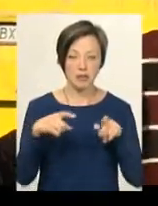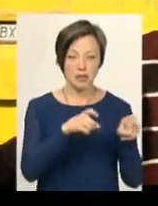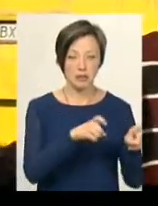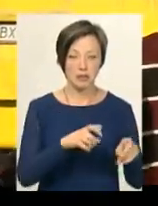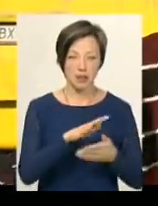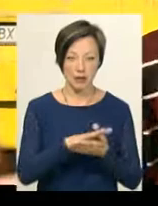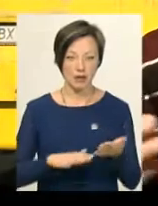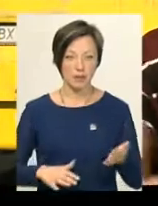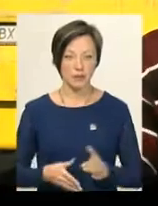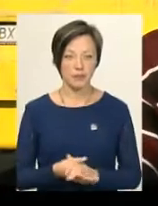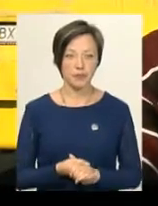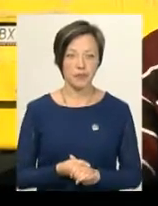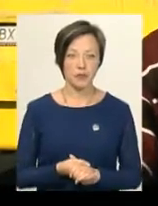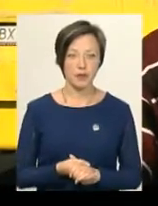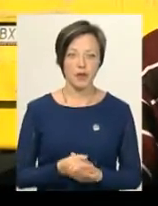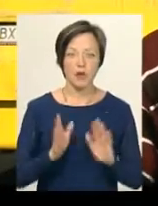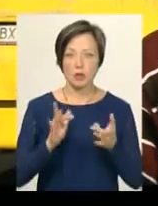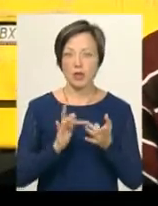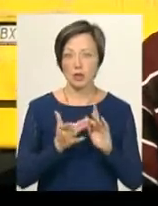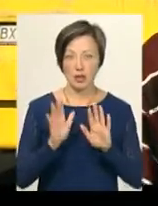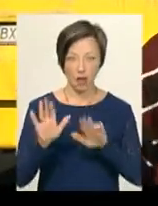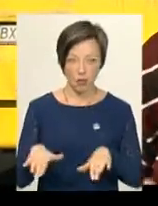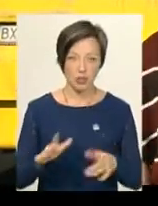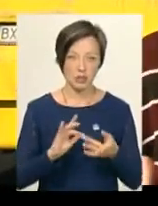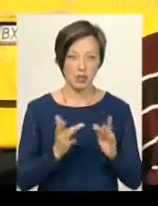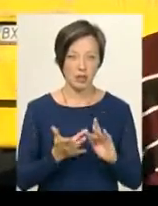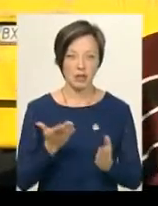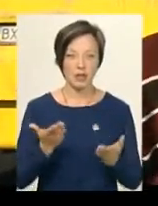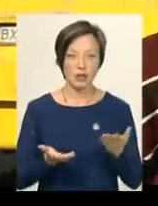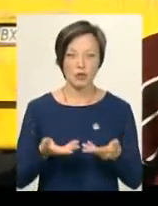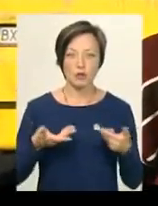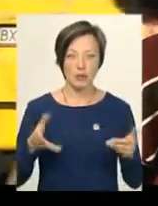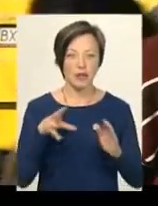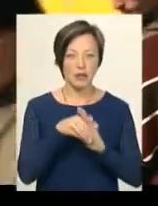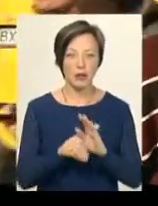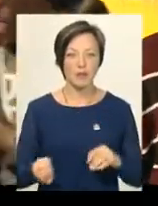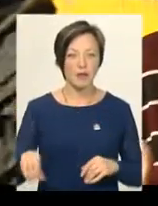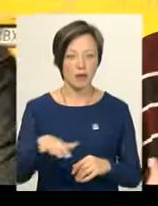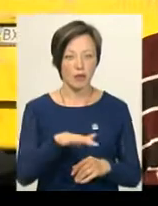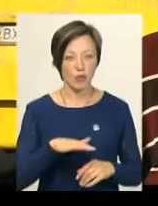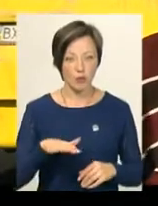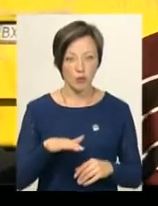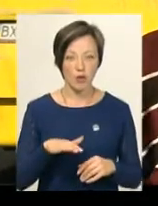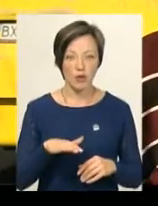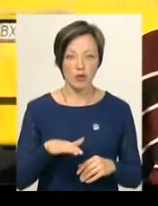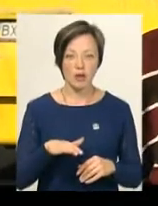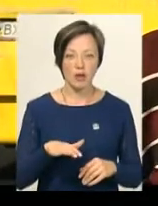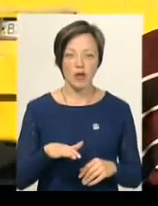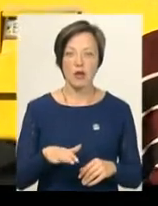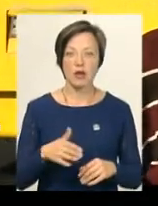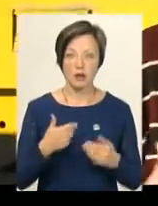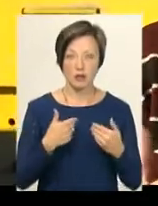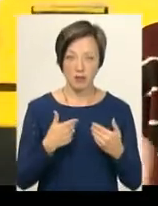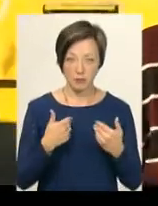бігти далі. І що буде інтернет, як буде інтернет. Якщо ми вже йдемо в Європу, якщо нас будуть в